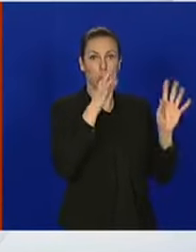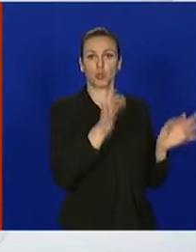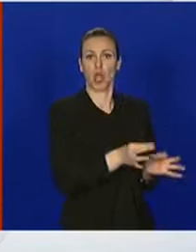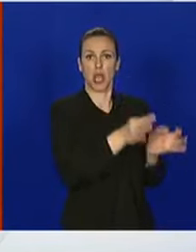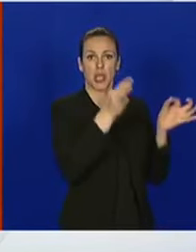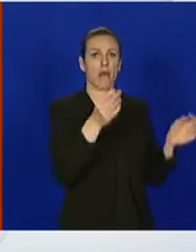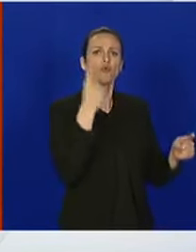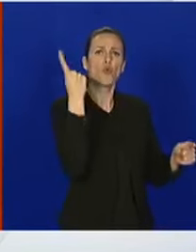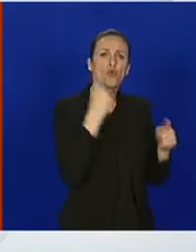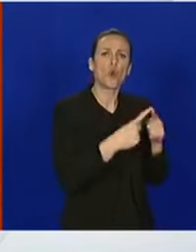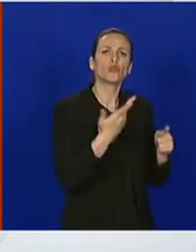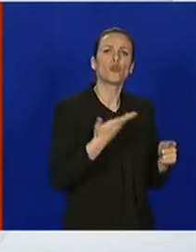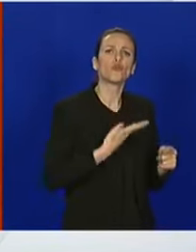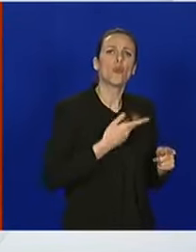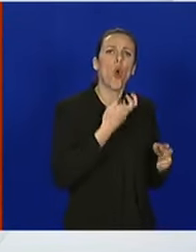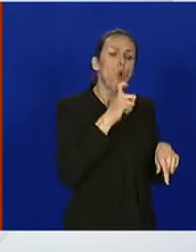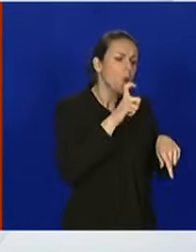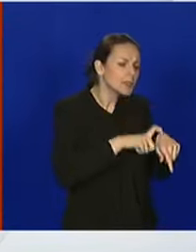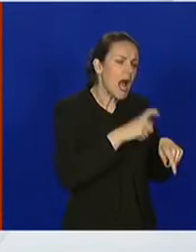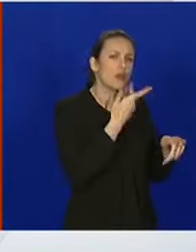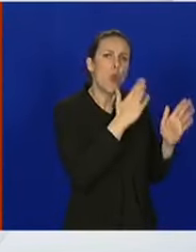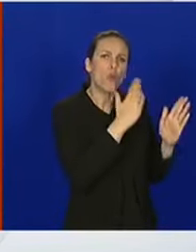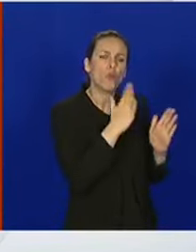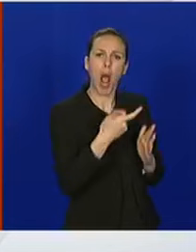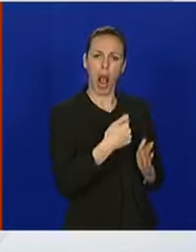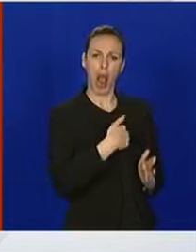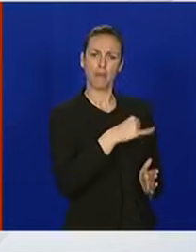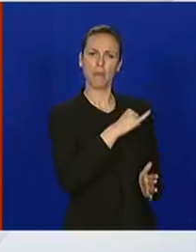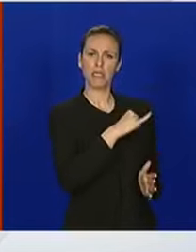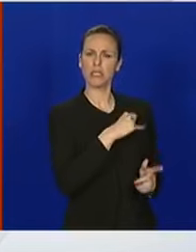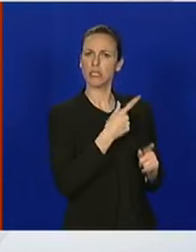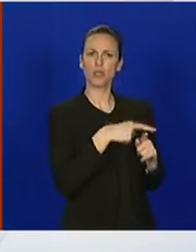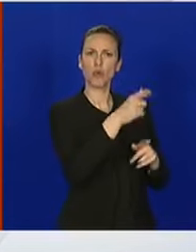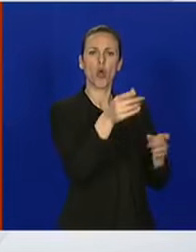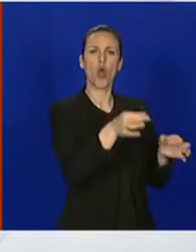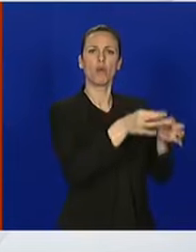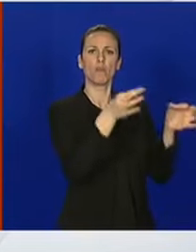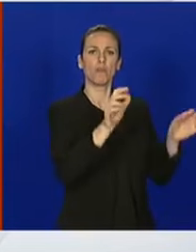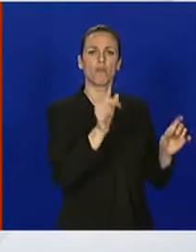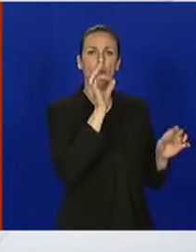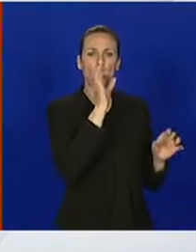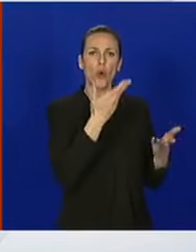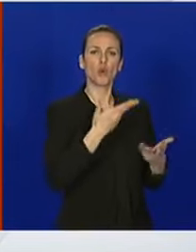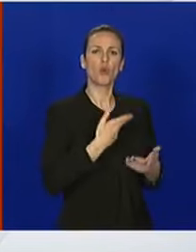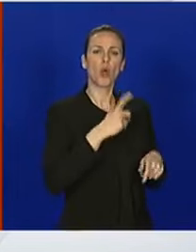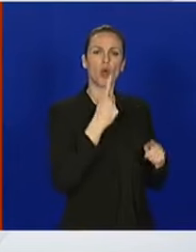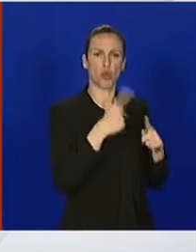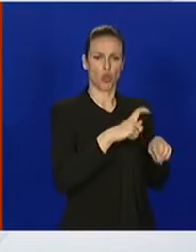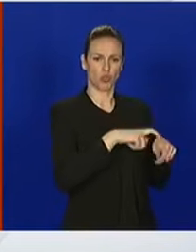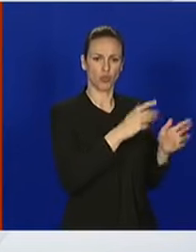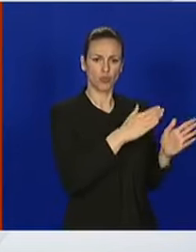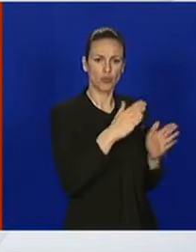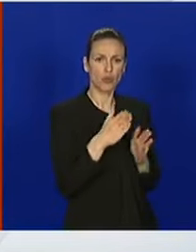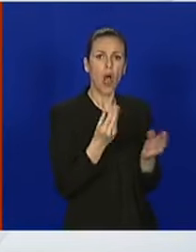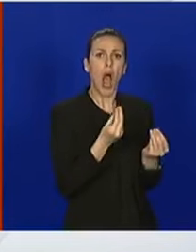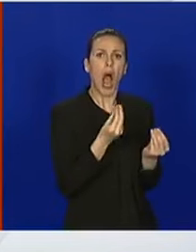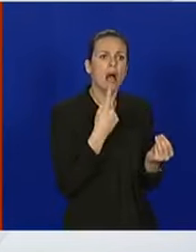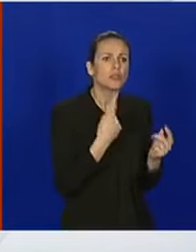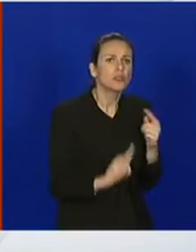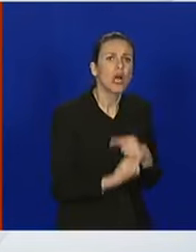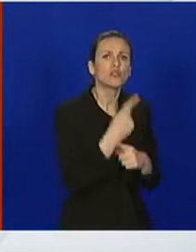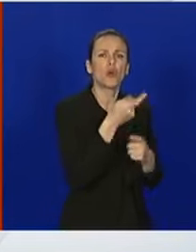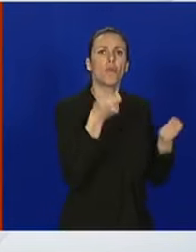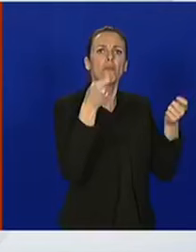točno kronološki. Međutim, ipak me zanima, s obzirom da javnost nije dobila to kronološki, otkud proizilazi taj